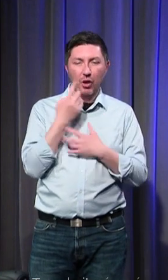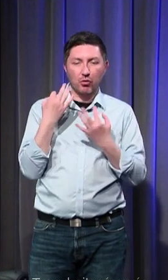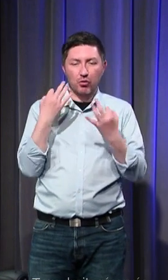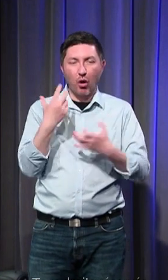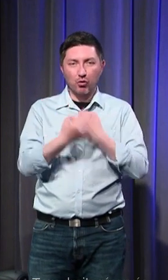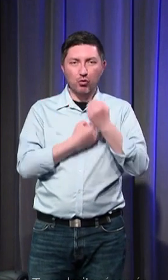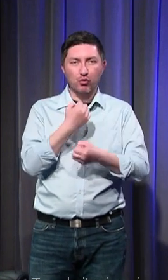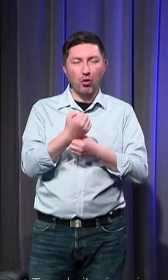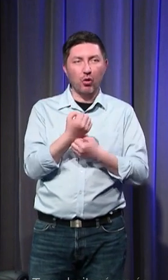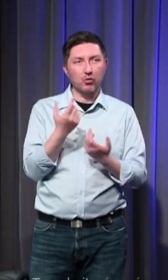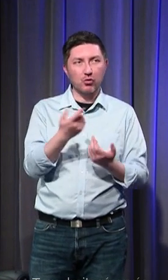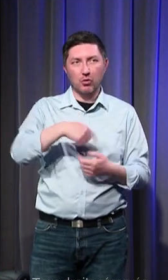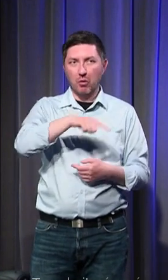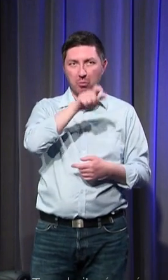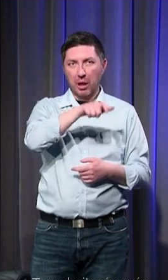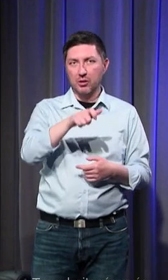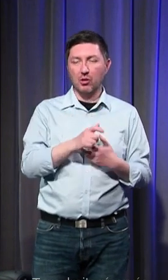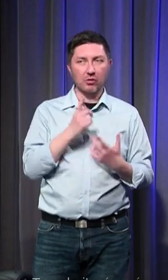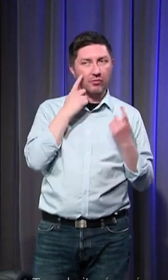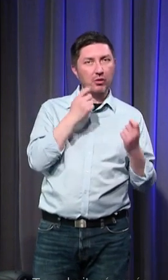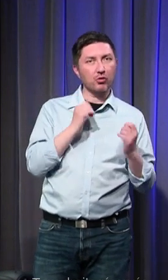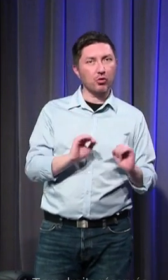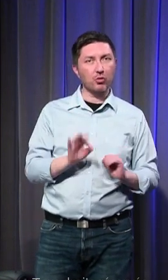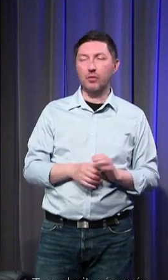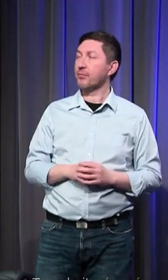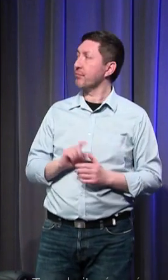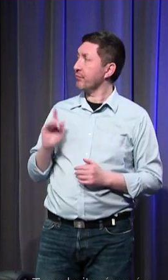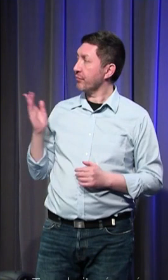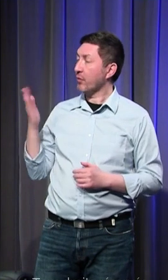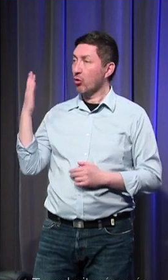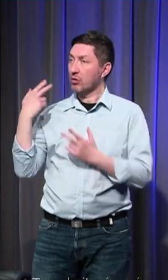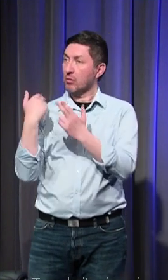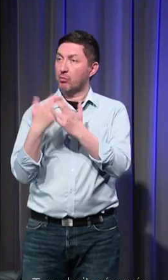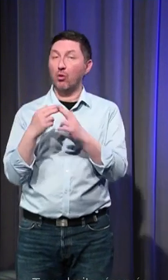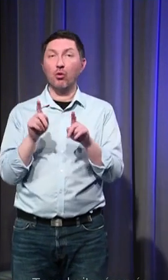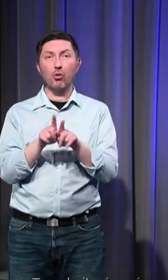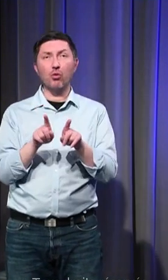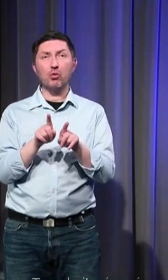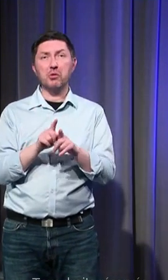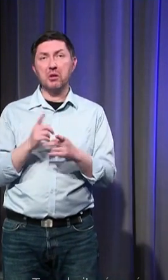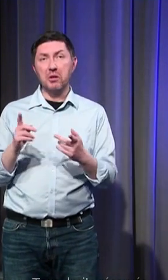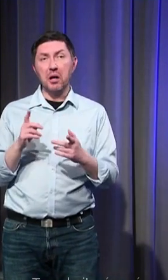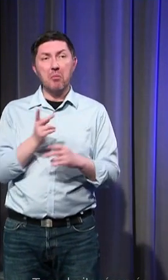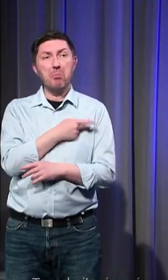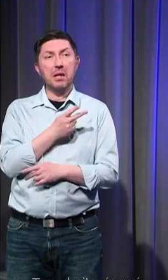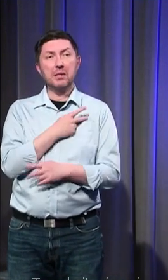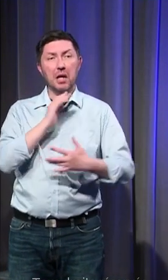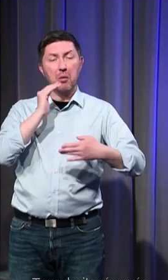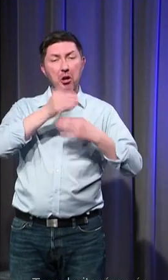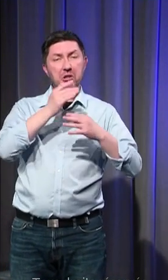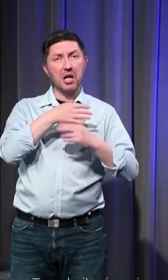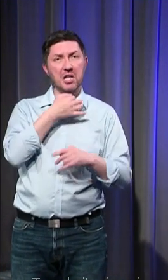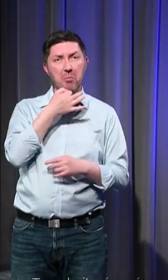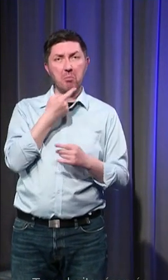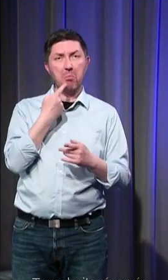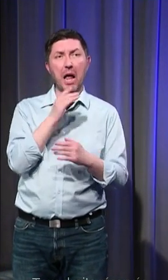à la fin du Moyen-Âge les médecins traitent beaucoup de cas comme ça de gens qui tombent dans la mélancolie pour des raisons diverses et variées